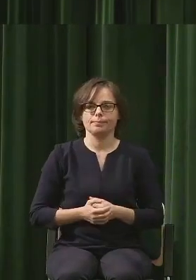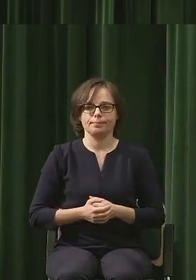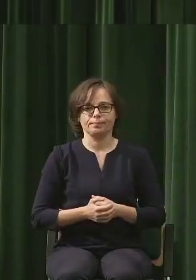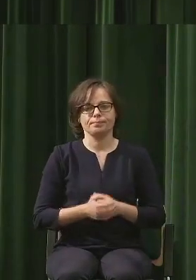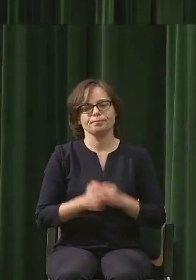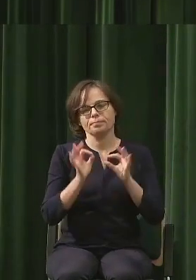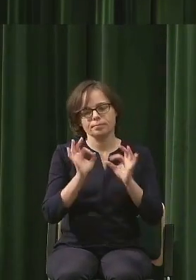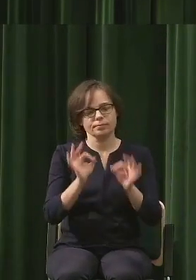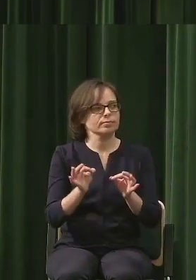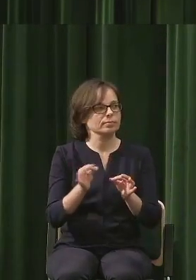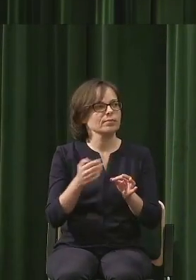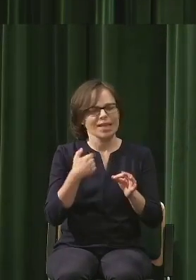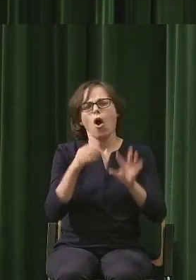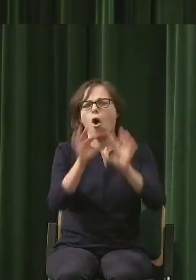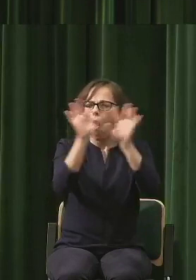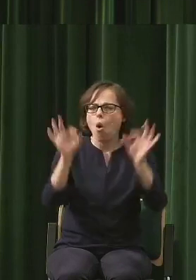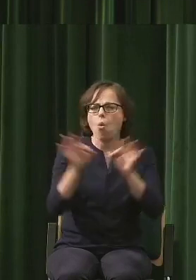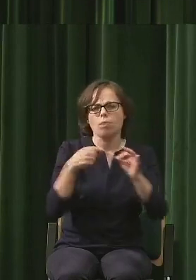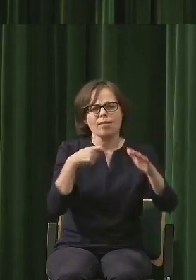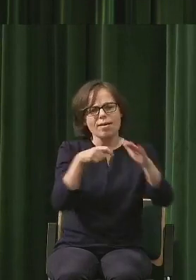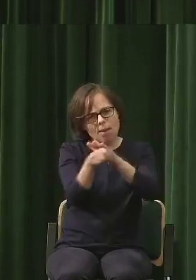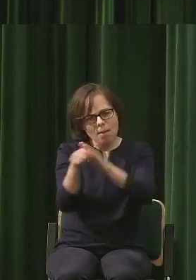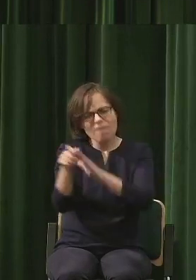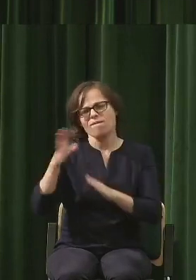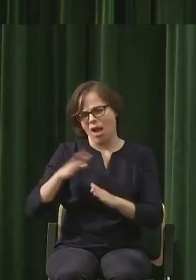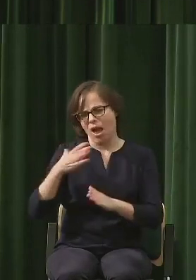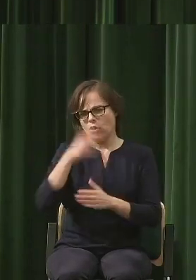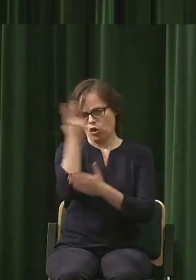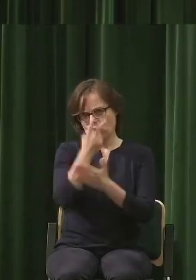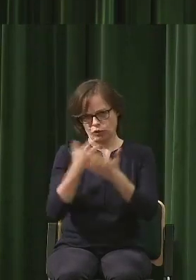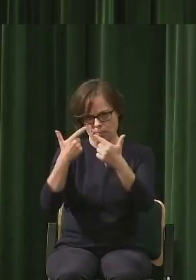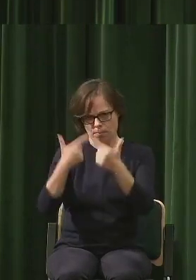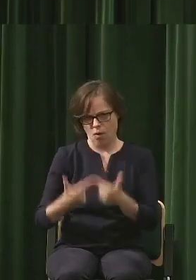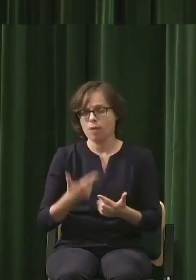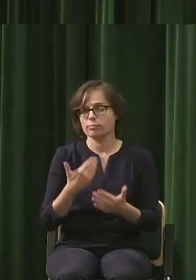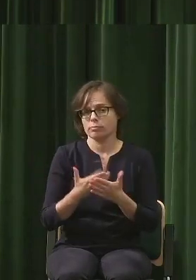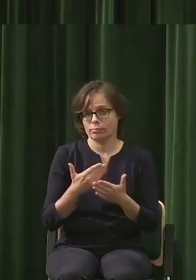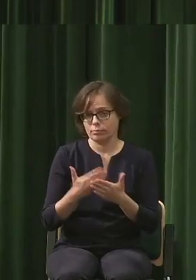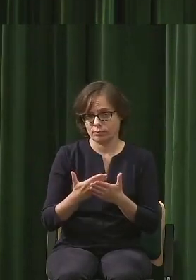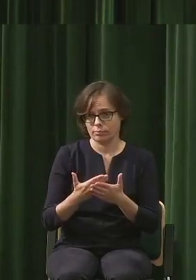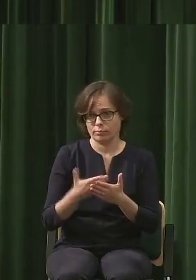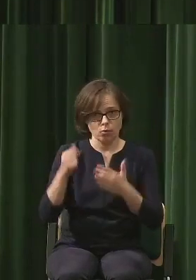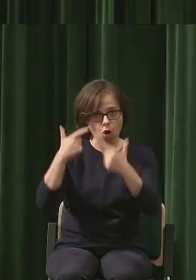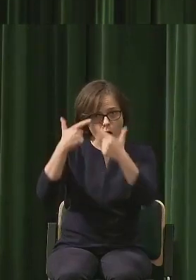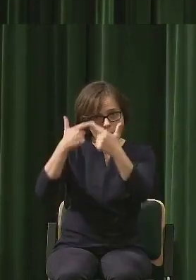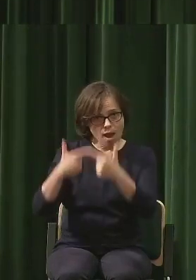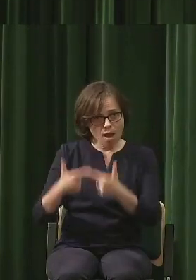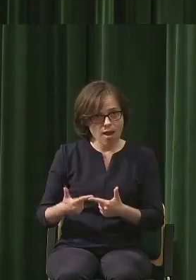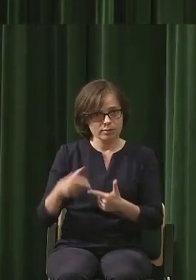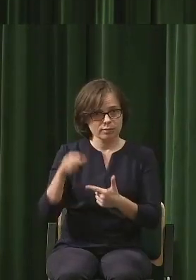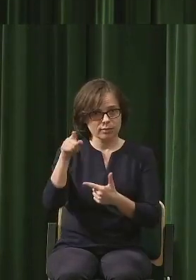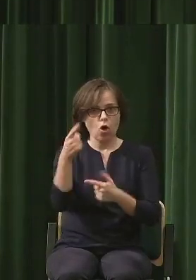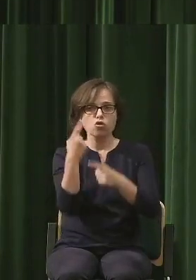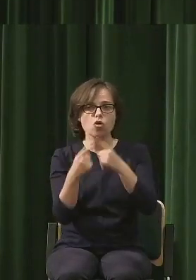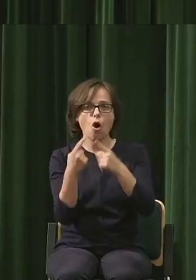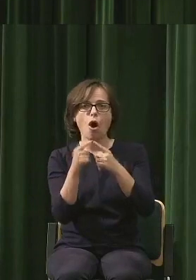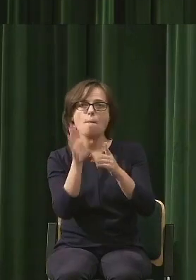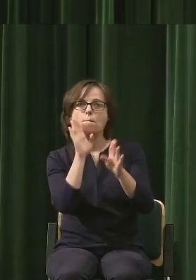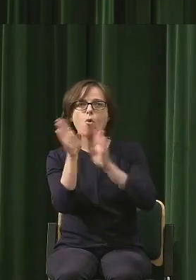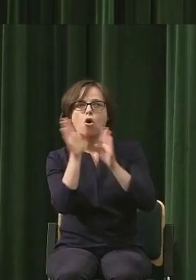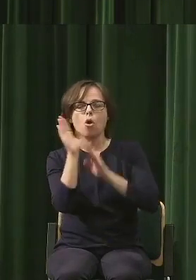namawiałabym do czytania w ogóle poezję, to też jest dziwne, że poezja jest przecież takim literackim, memem, jest